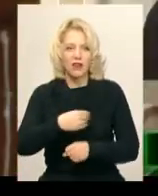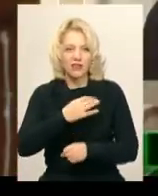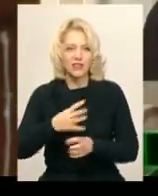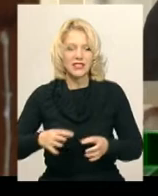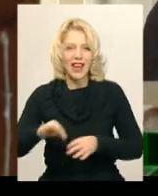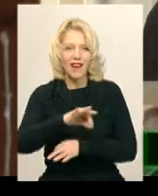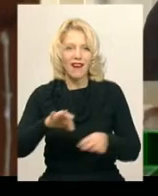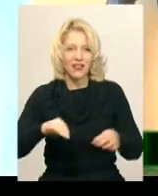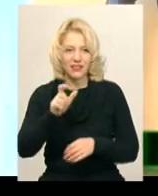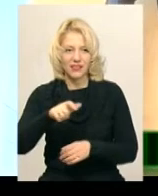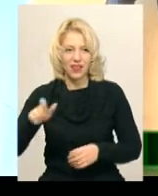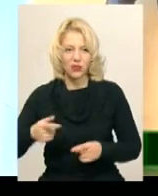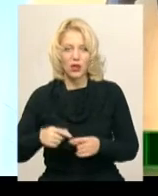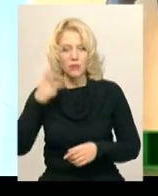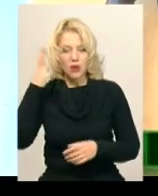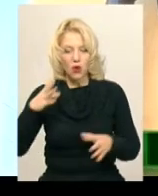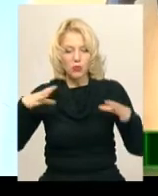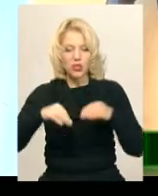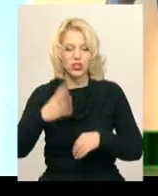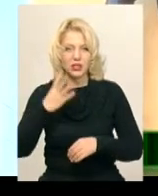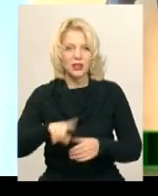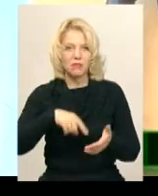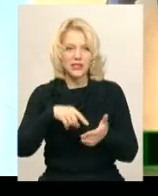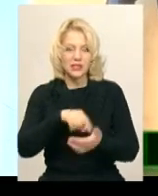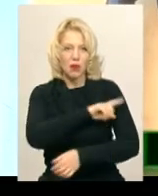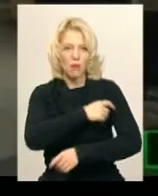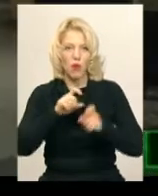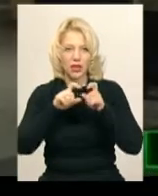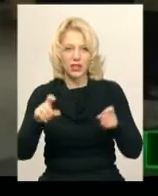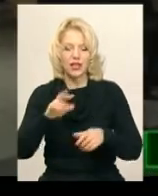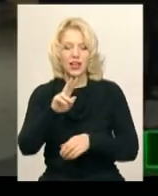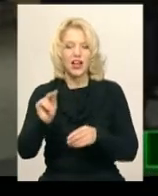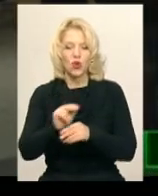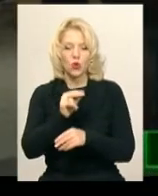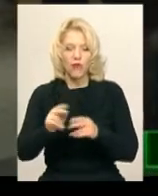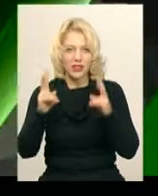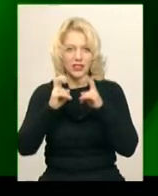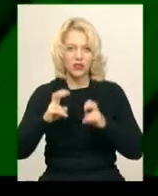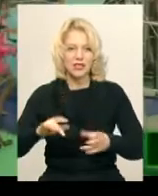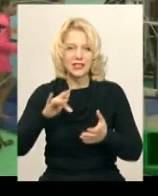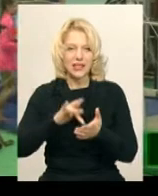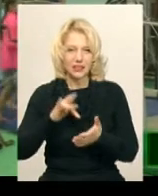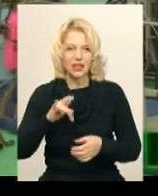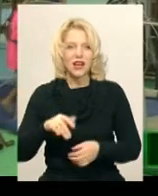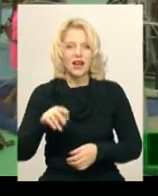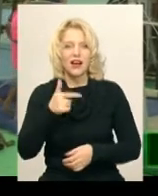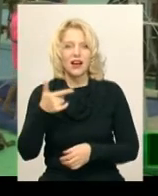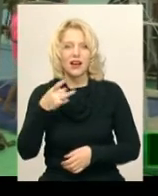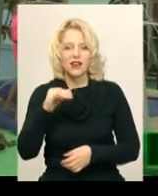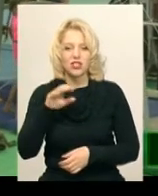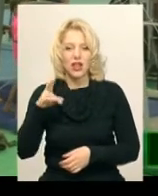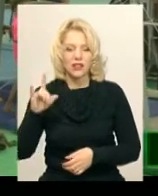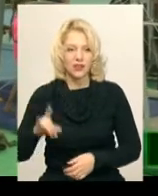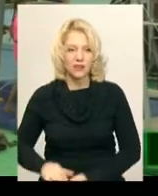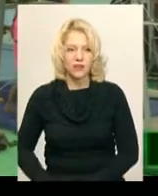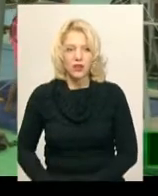У Хмельницькому об'єднають 4 міські поліклініки і лікувально-діагностичний центр мікрорайону Гречани. 100 учасниць з